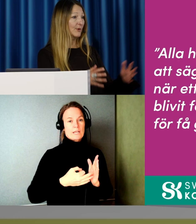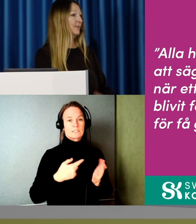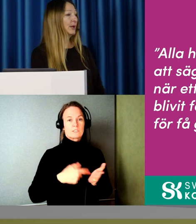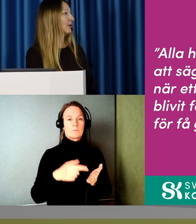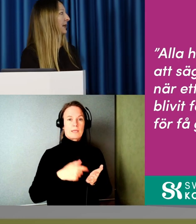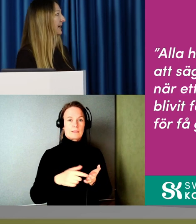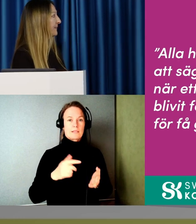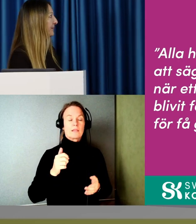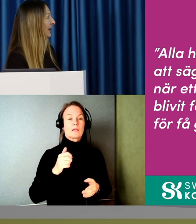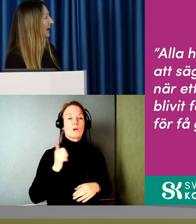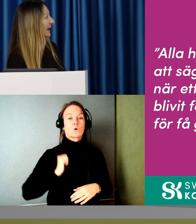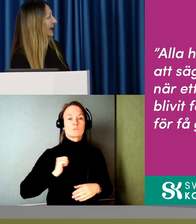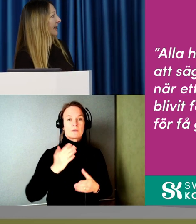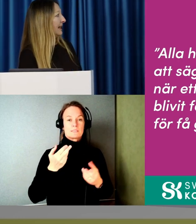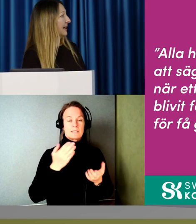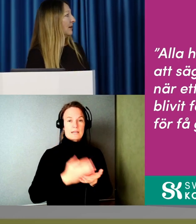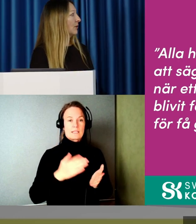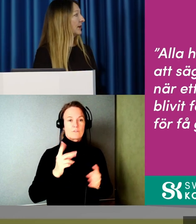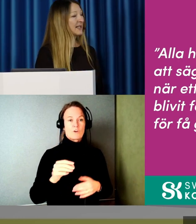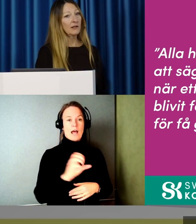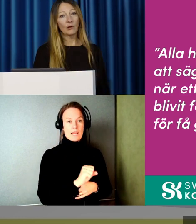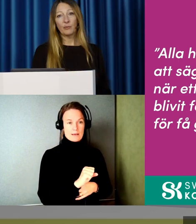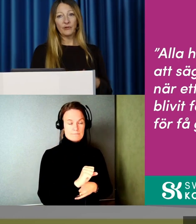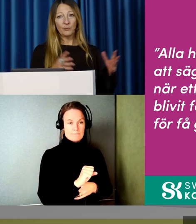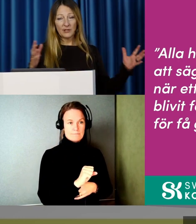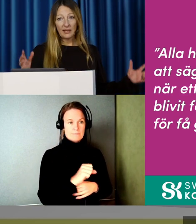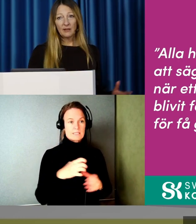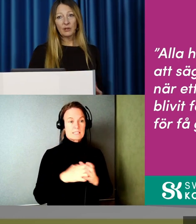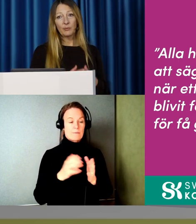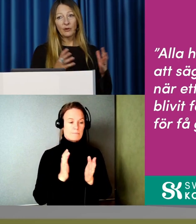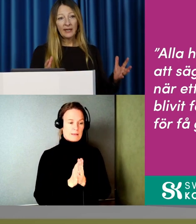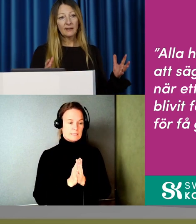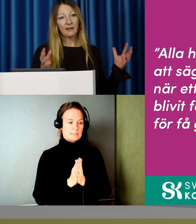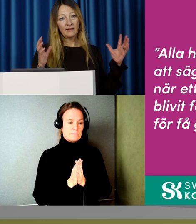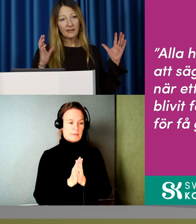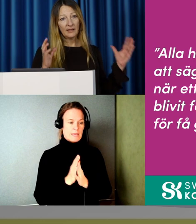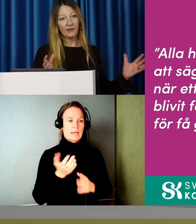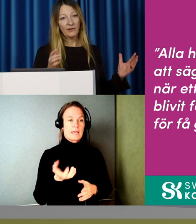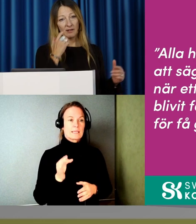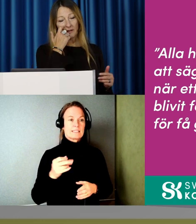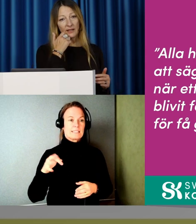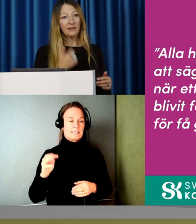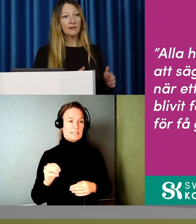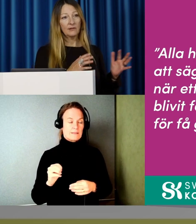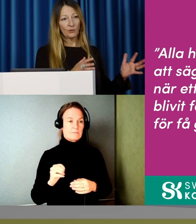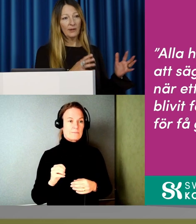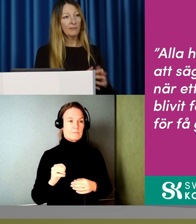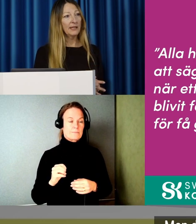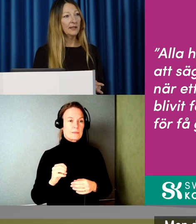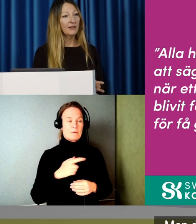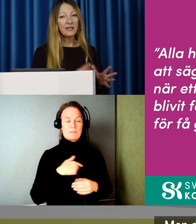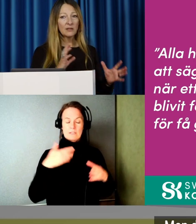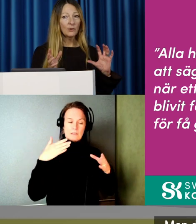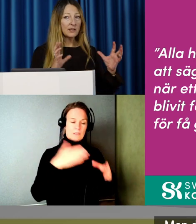Kristin och några andra kollegor. Och vi ska inte hålla på att fördjupa oss jättemycket i projektet för att så.